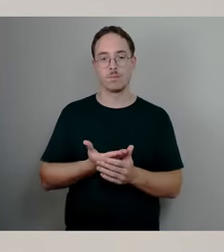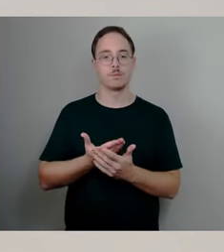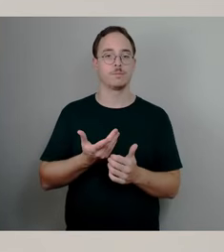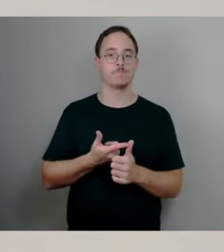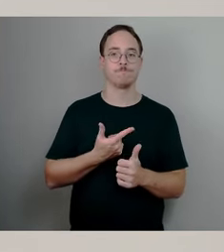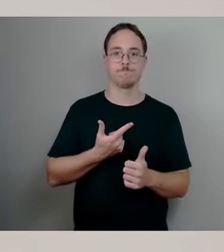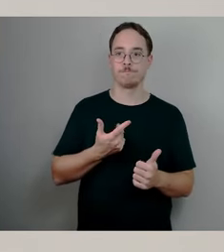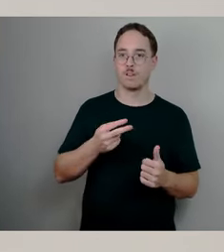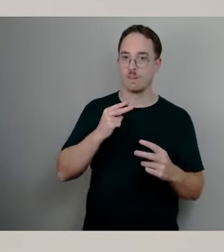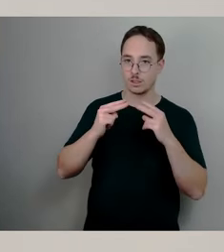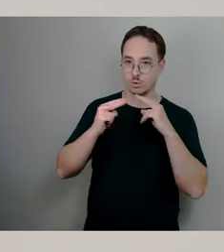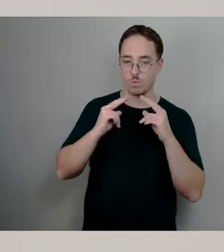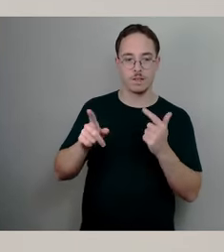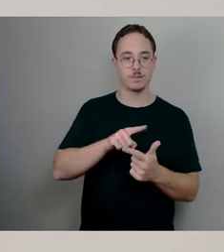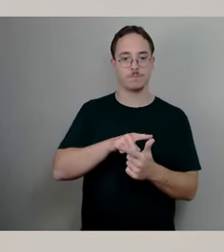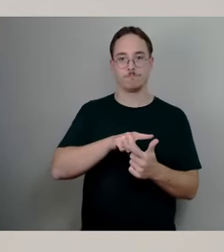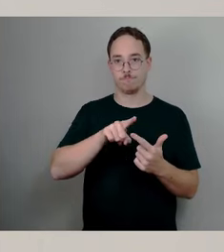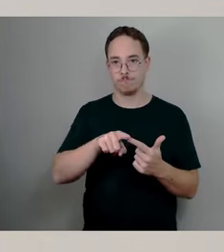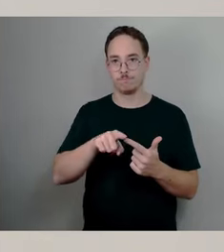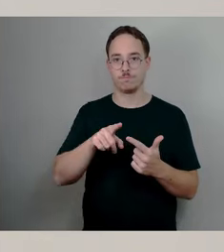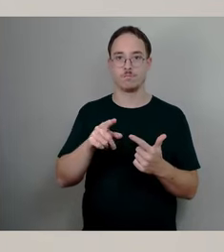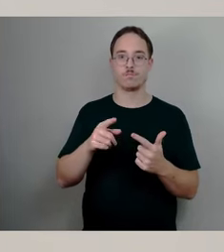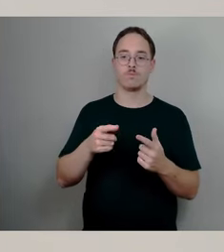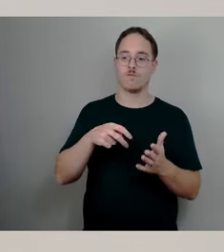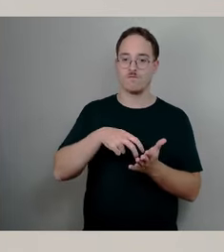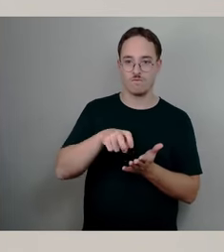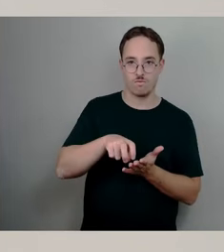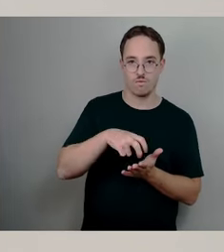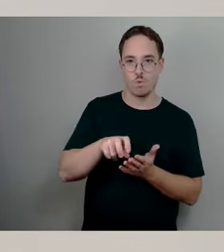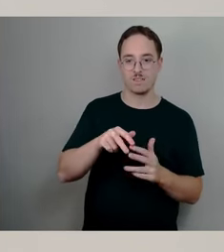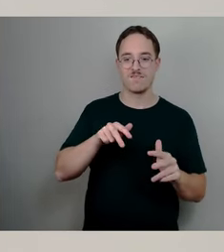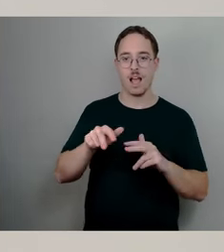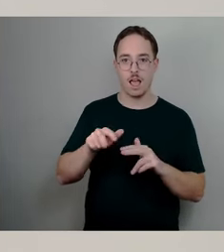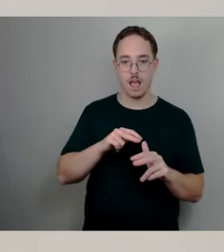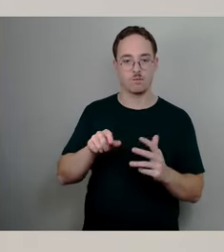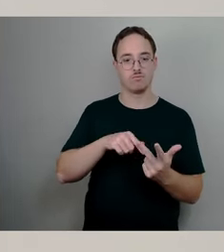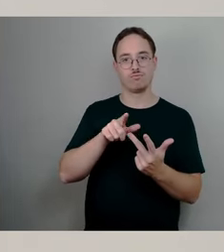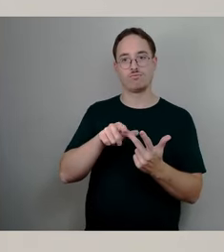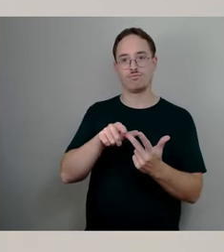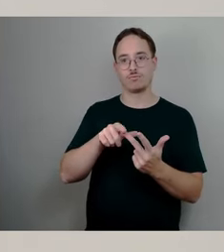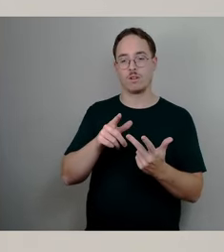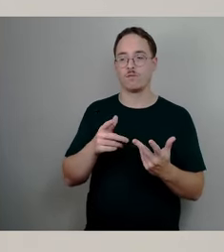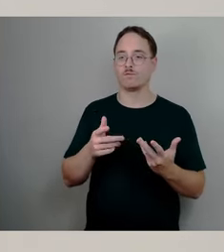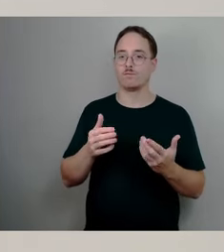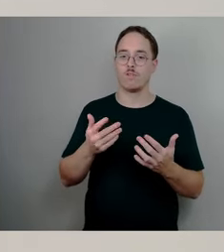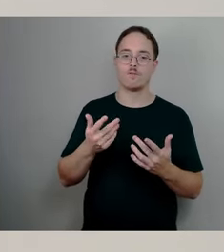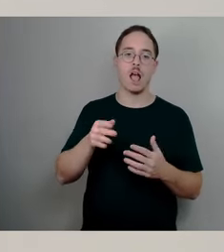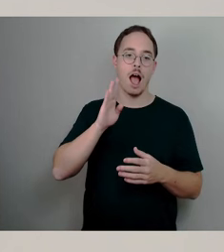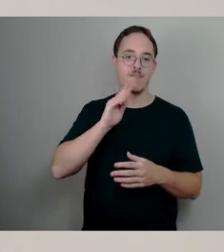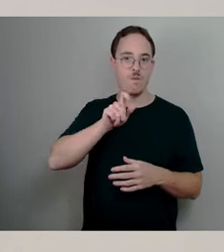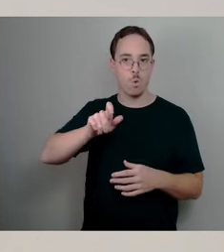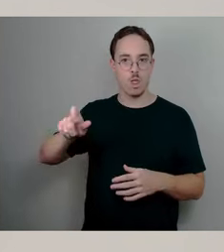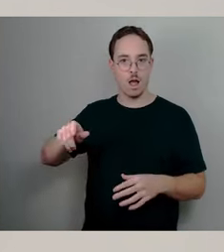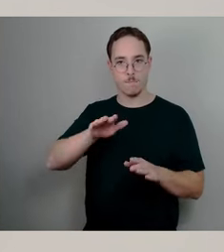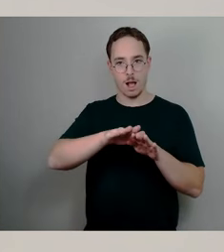und auch beispielsweise Anwohnerparken. Insofern braucht es da ein Konzept, was auch stadtweit zur Anwendung